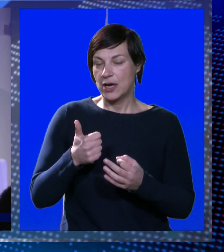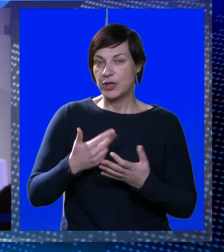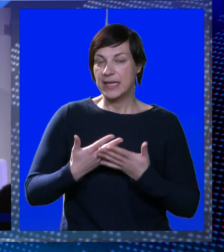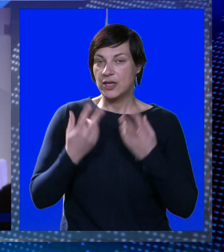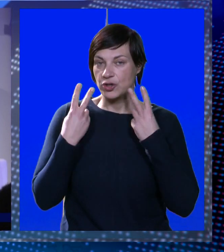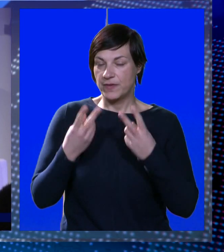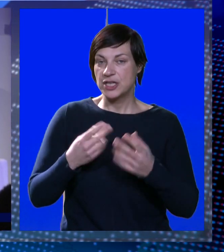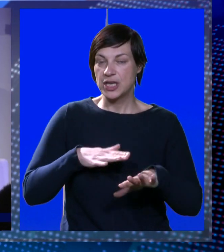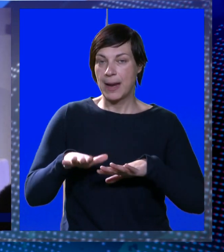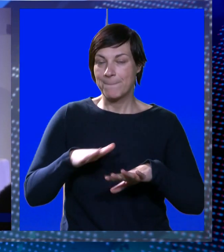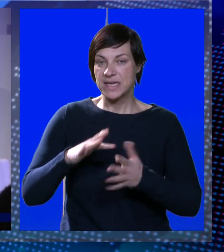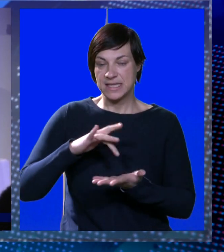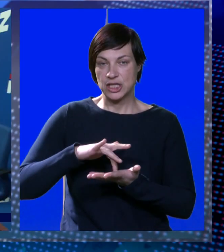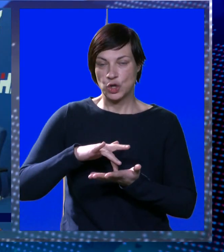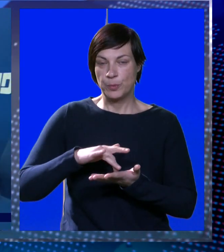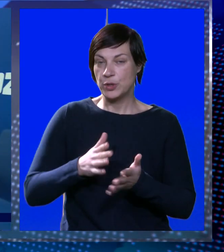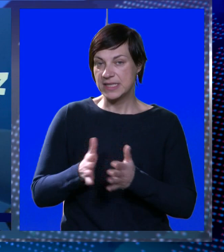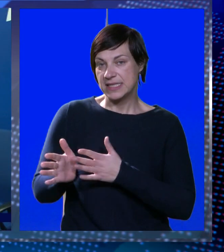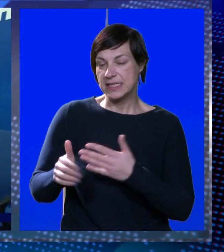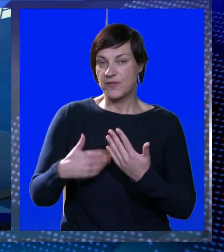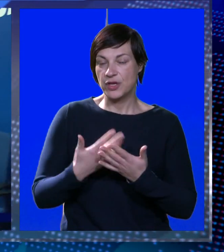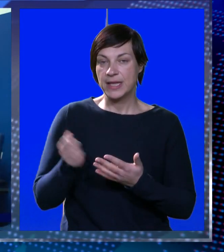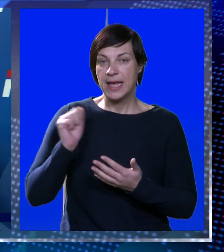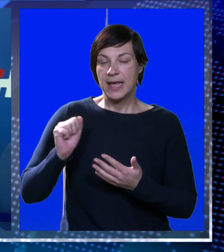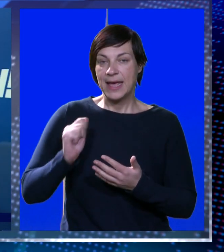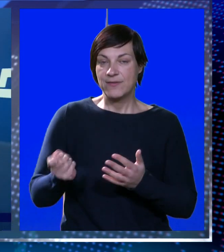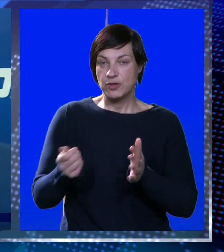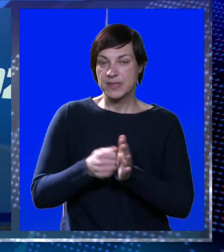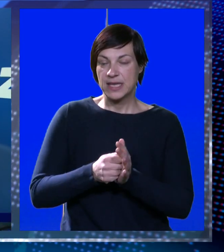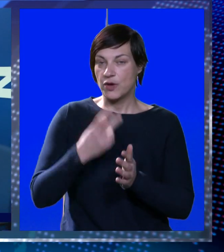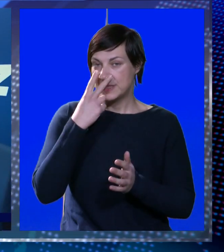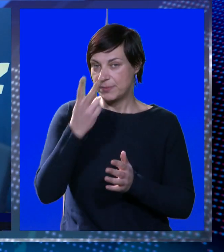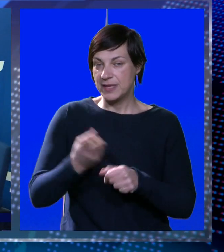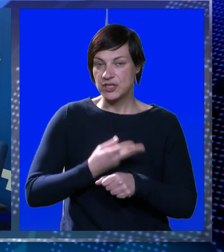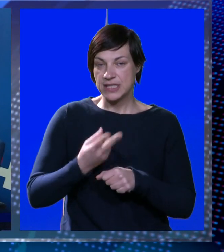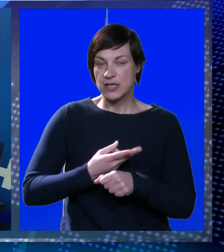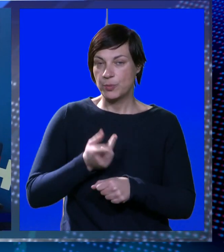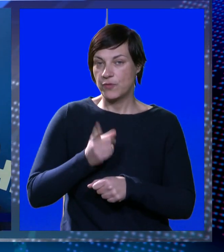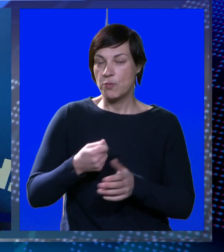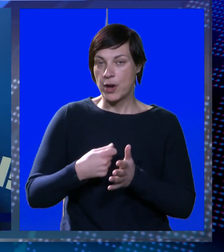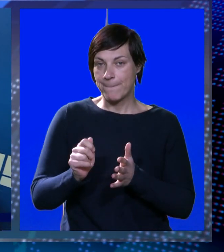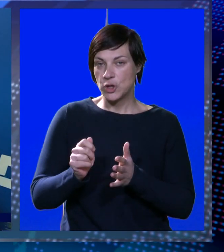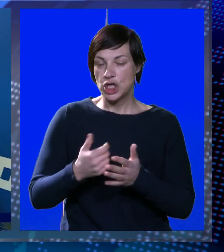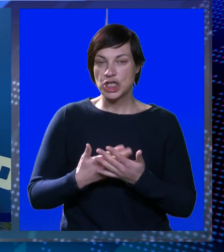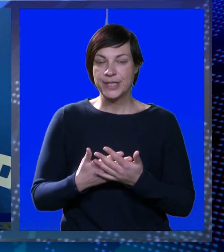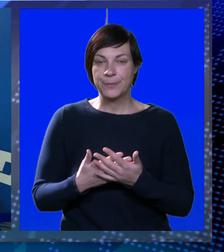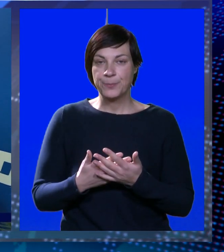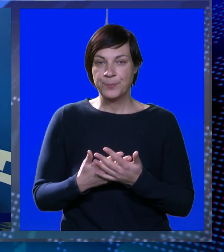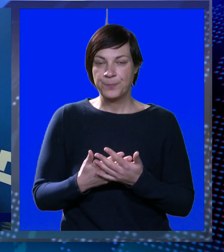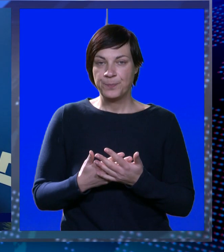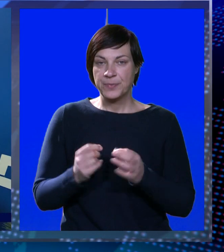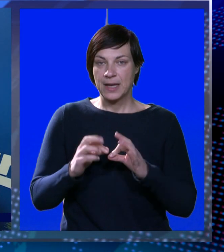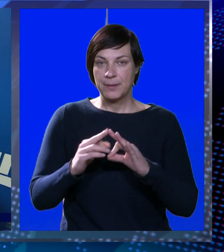kao jedan od prioriteta na ministarskoj poziciji izdvojio je da se europski novac predviđen za obnovu mora potrošiti.